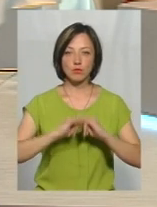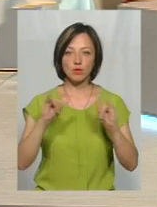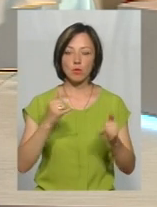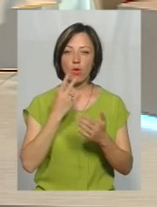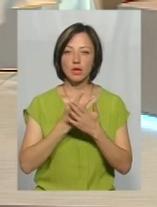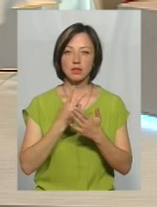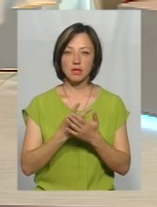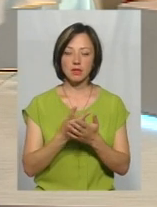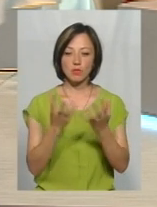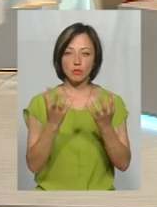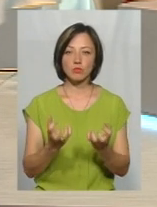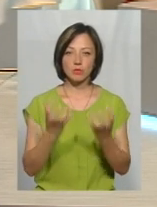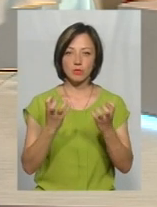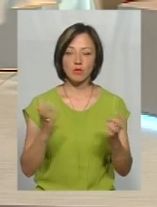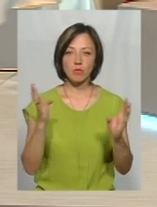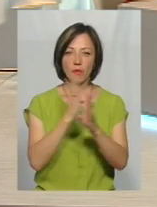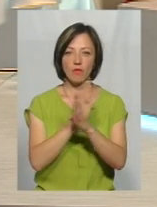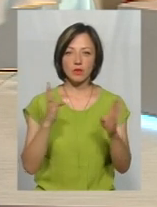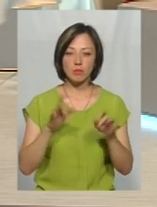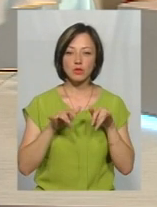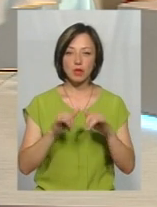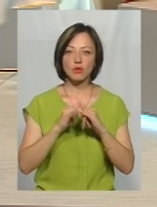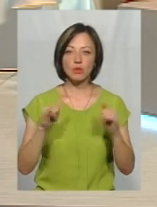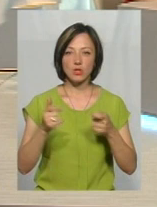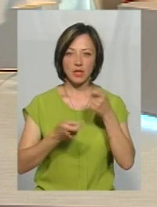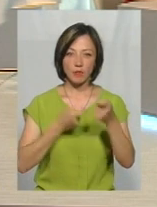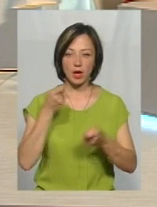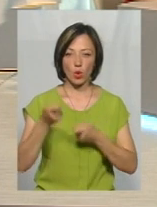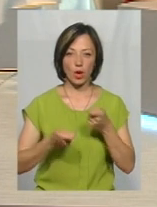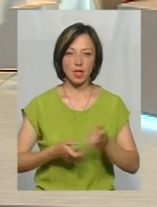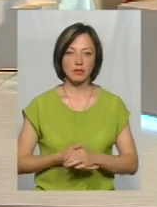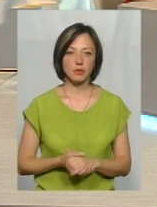споживання кисню. Чому? Бо йдуть інтенсивно процеси розмноження мікроорганізмів.